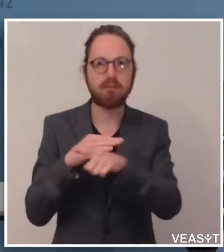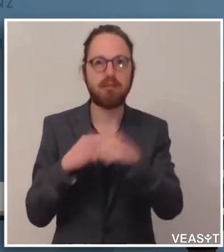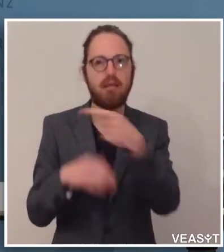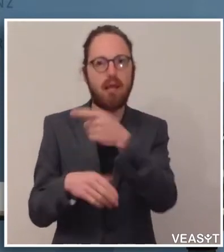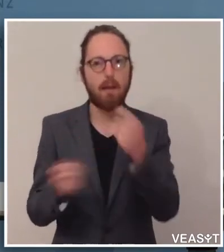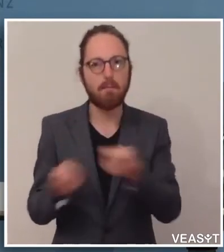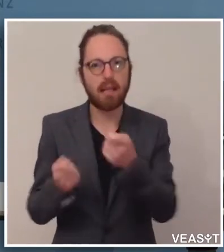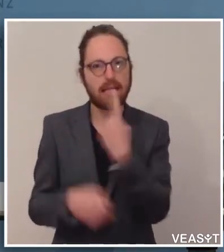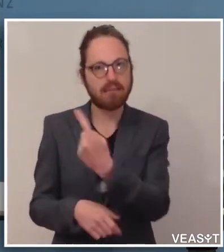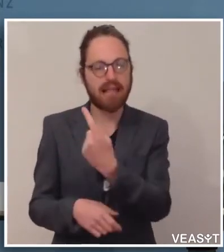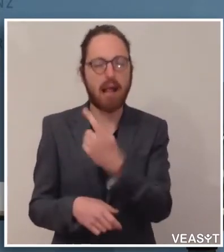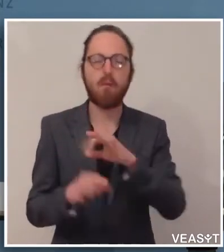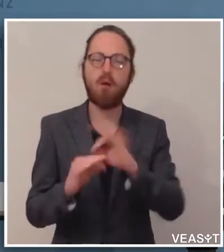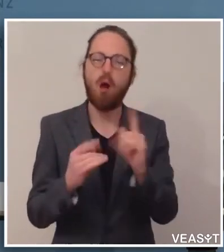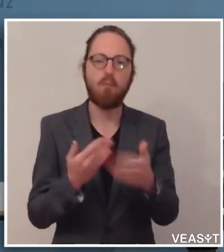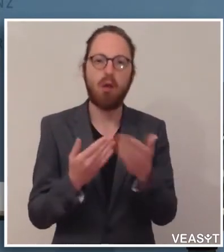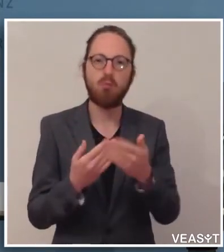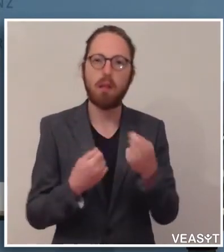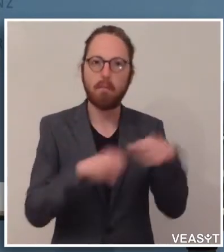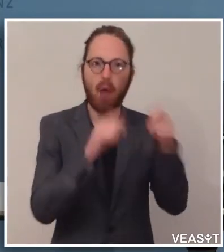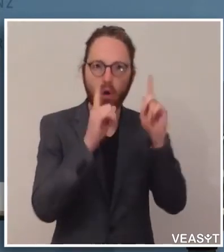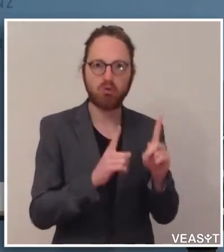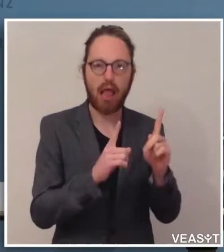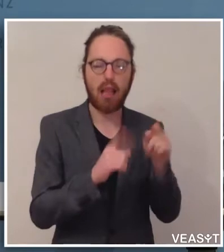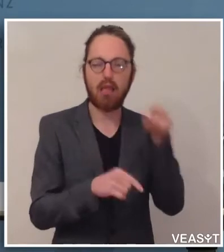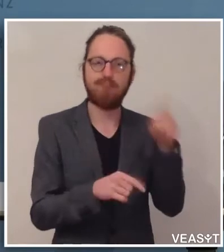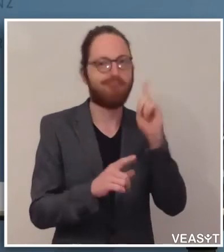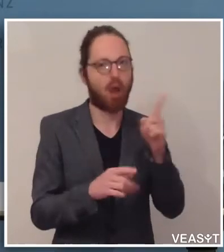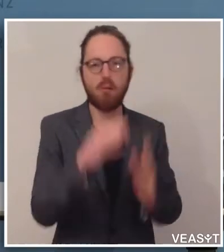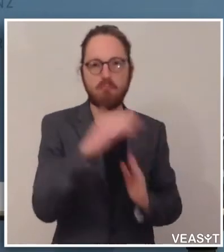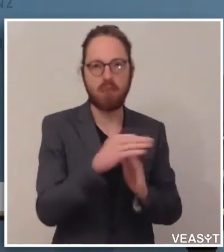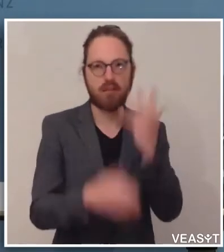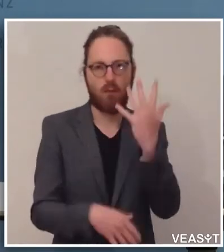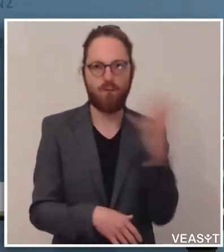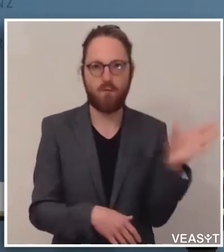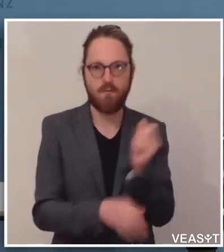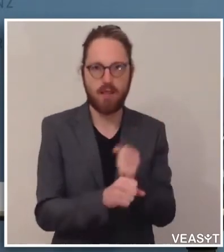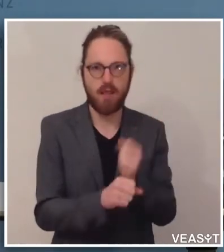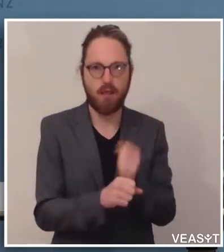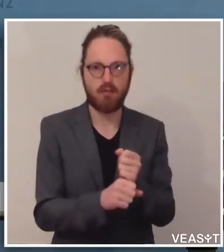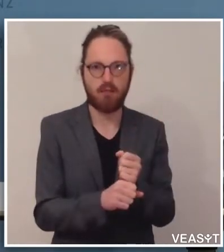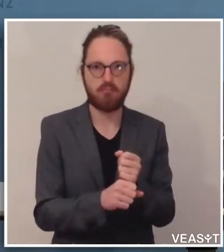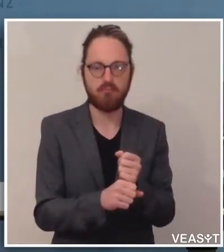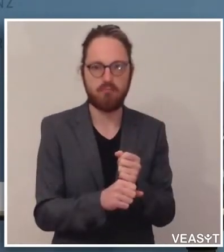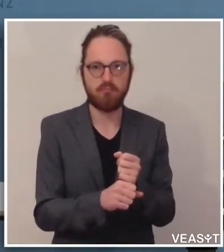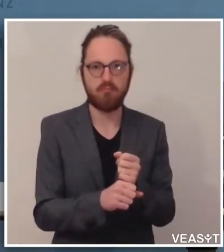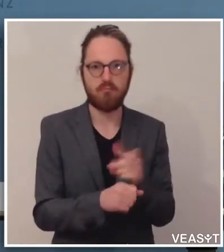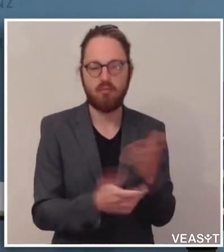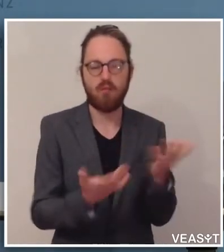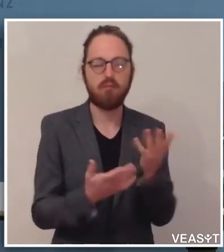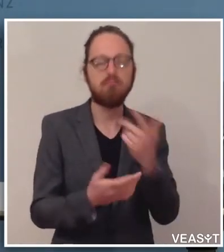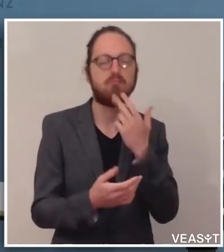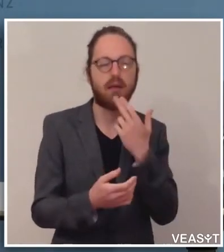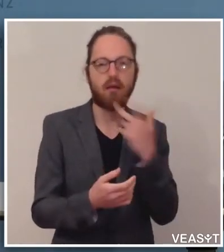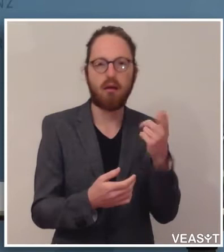den Baustellen mit maximal fünf Mitarbeitern pro Einsatz, also pro Betrieb, der dort auf der Baustelle im Einsatz ist.